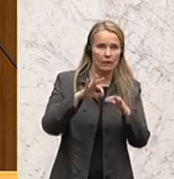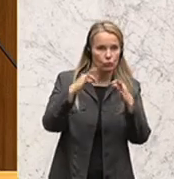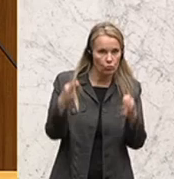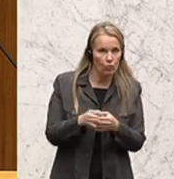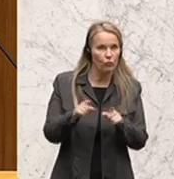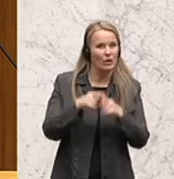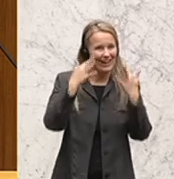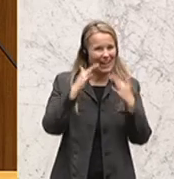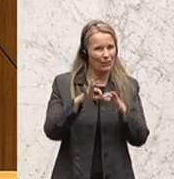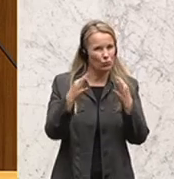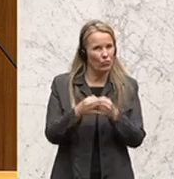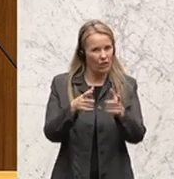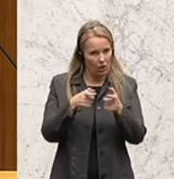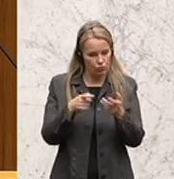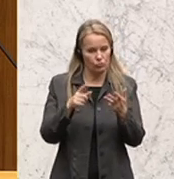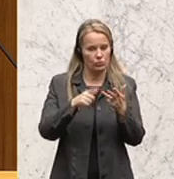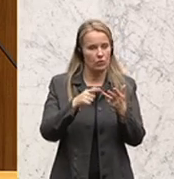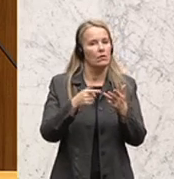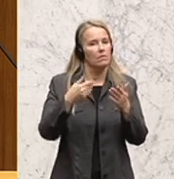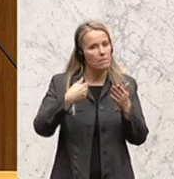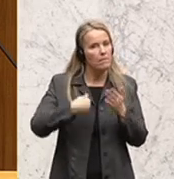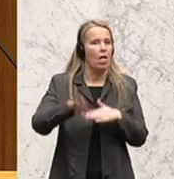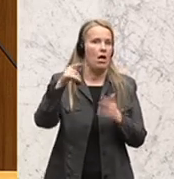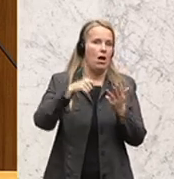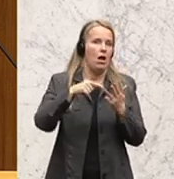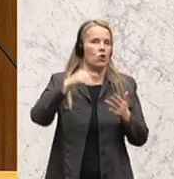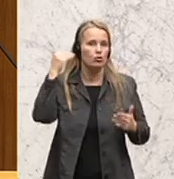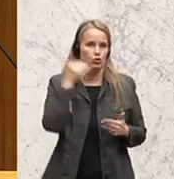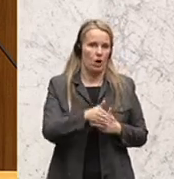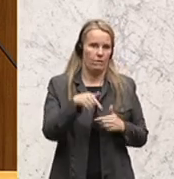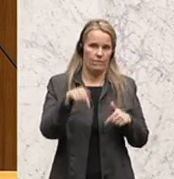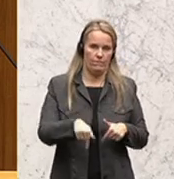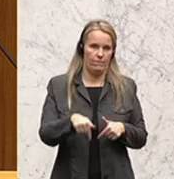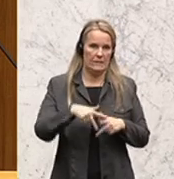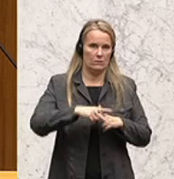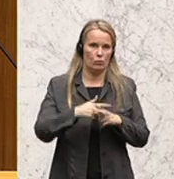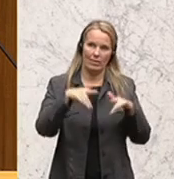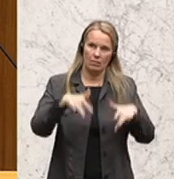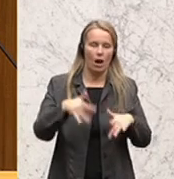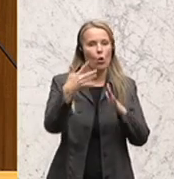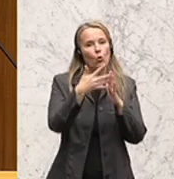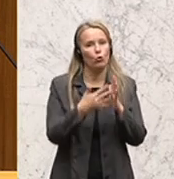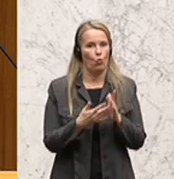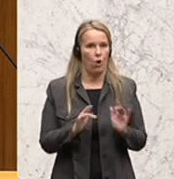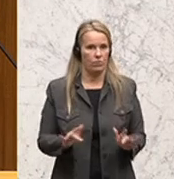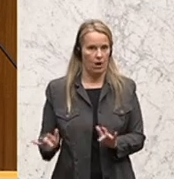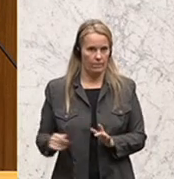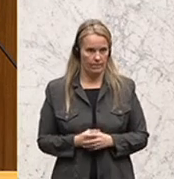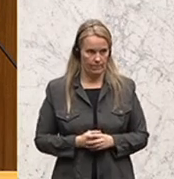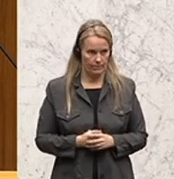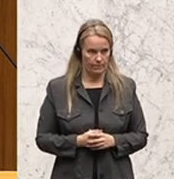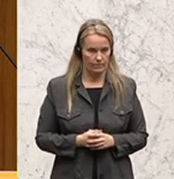Rechnungshofausschusses, das schärfste Instrument, das ein Parlament in der Kontrollarbeit zur Verfügung hat.